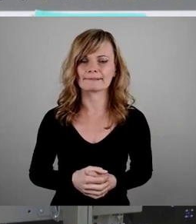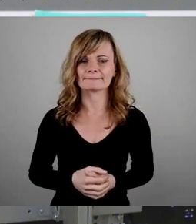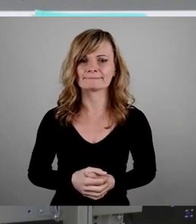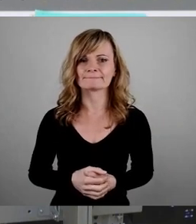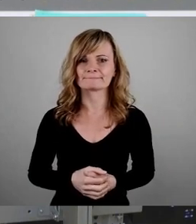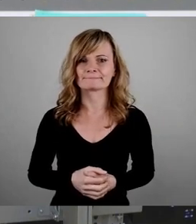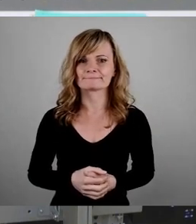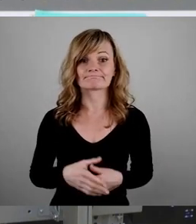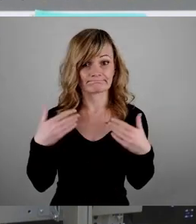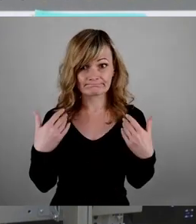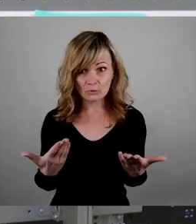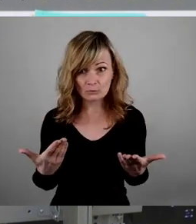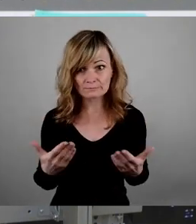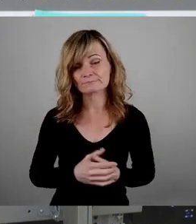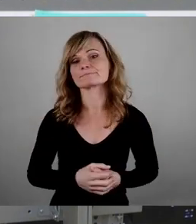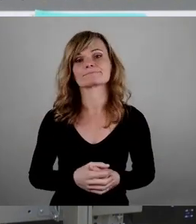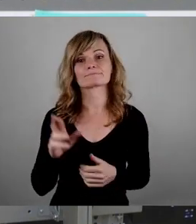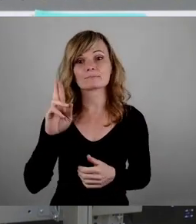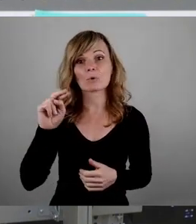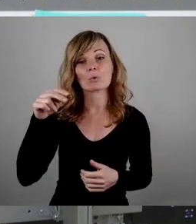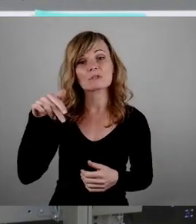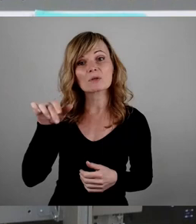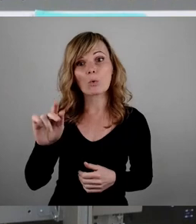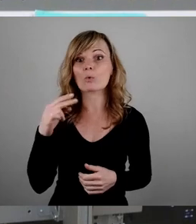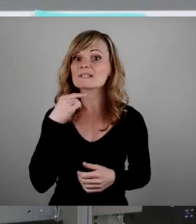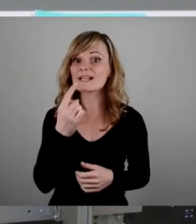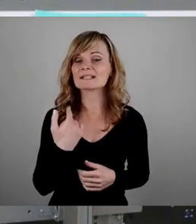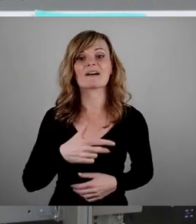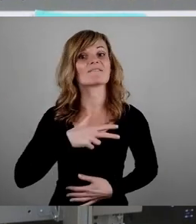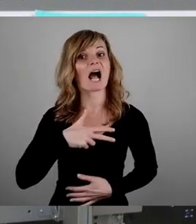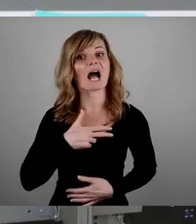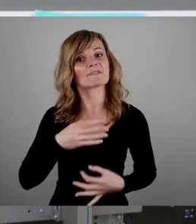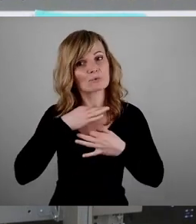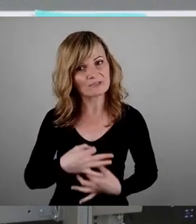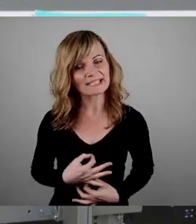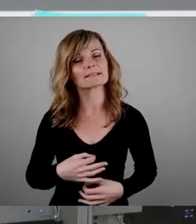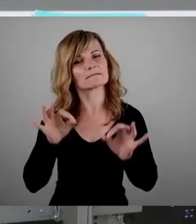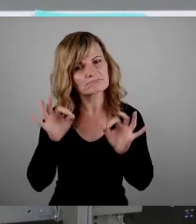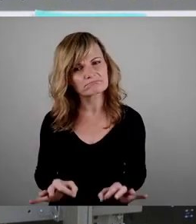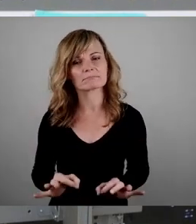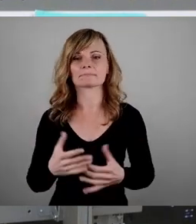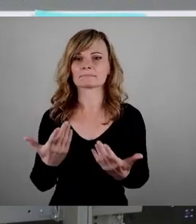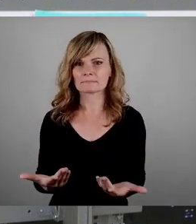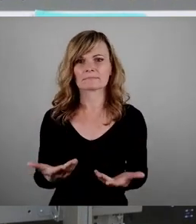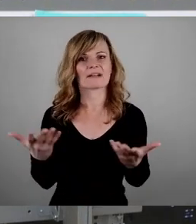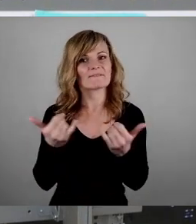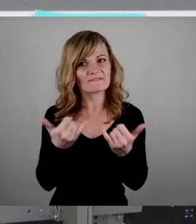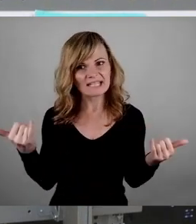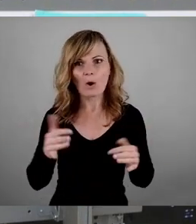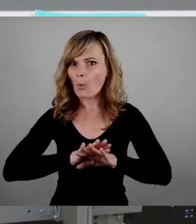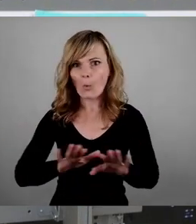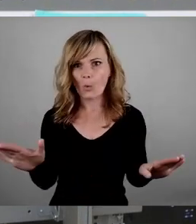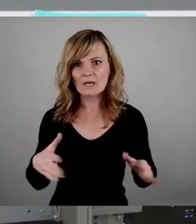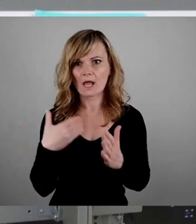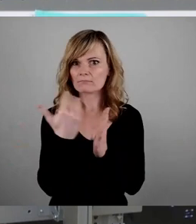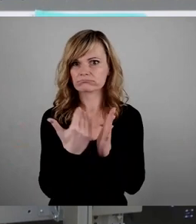Rousseau spricht sogar davon, dass der wahrhaft zufriedene und redliche Mensch unzivilisiert und unbegleitet ist. Er sah übrigens